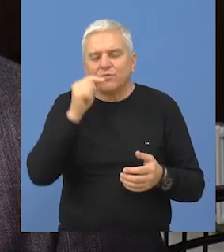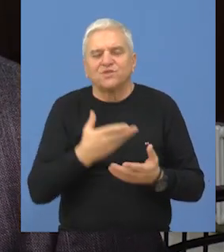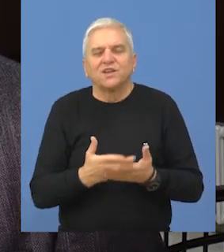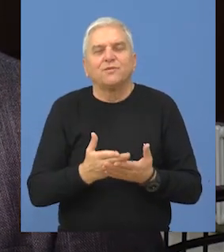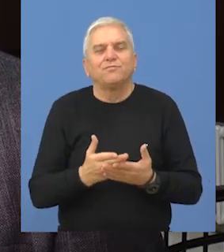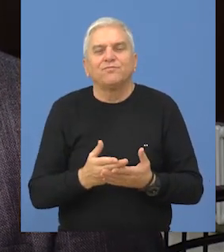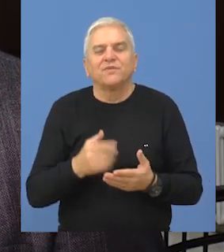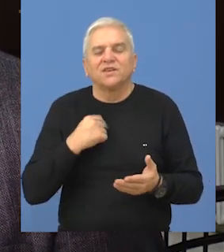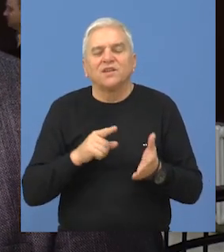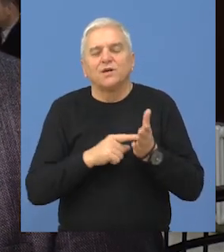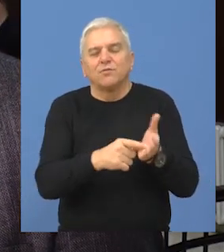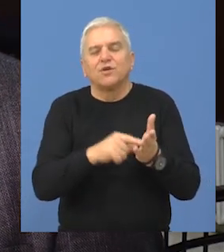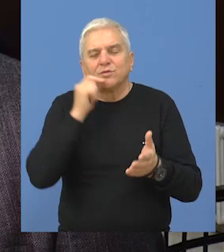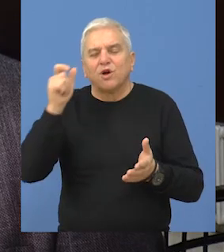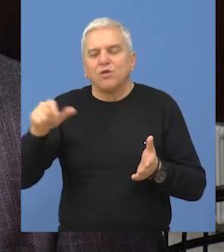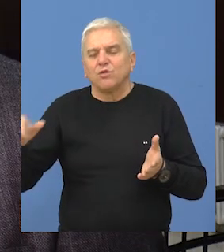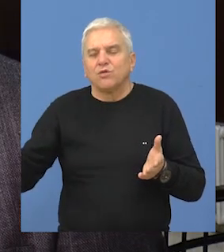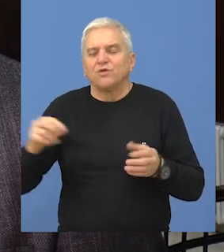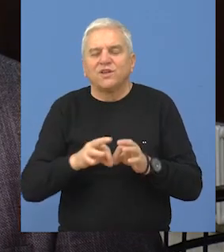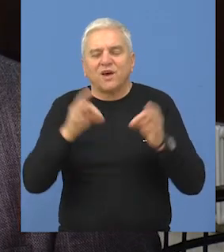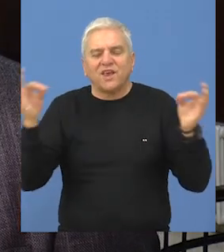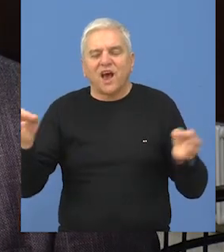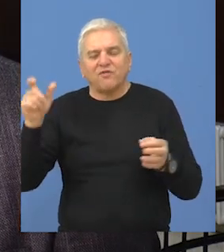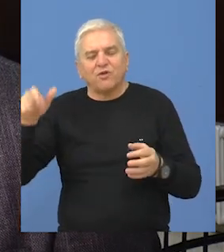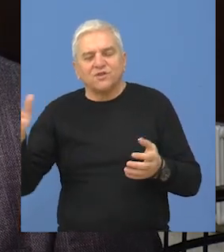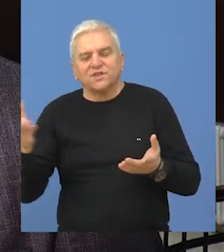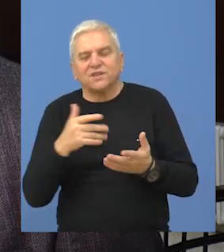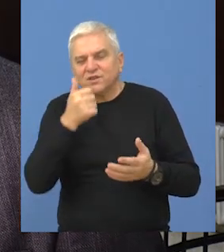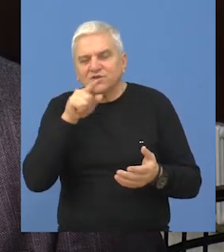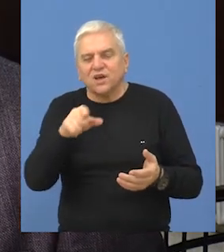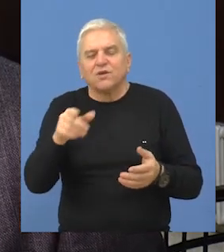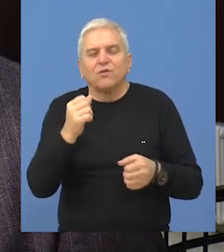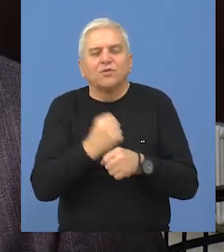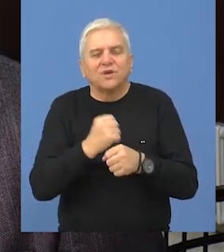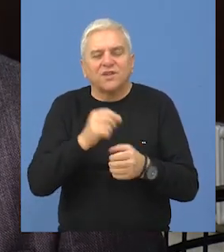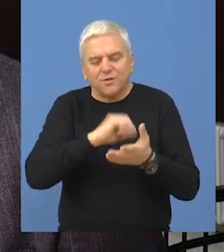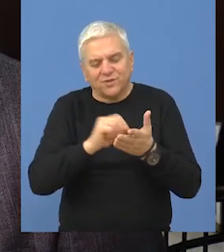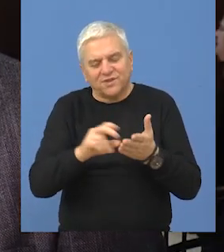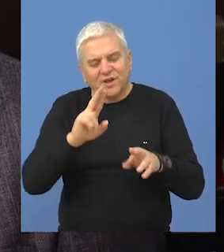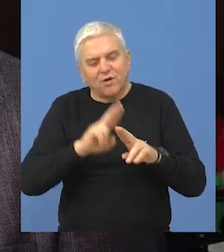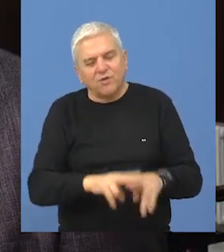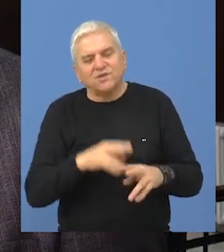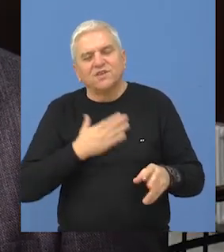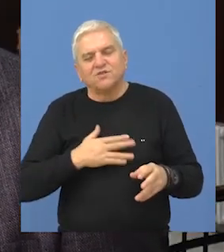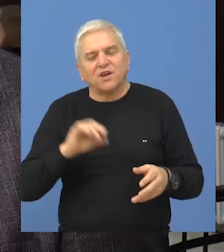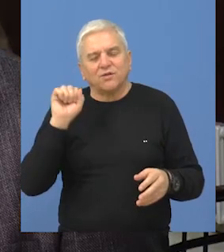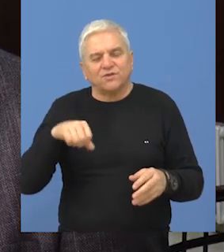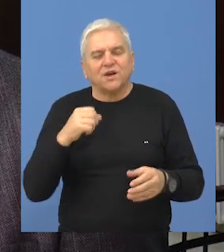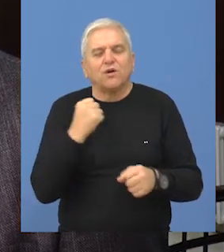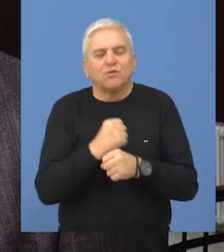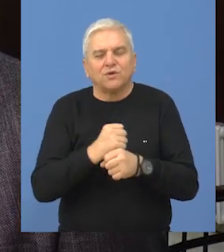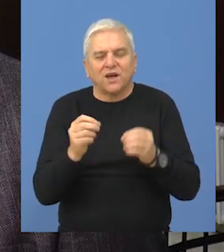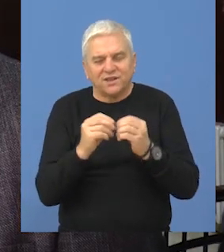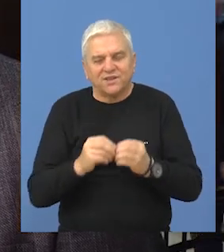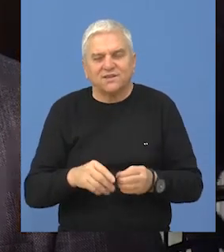naše opštine i da ukažemo ljudima, javnosti na to šta je on testamentima želeo